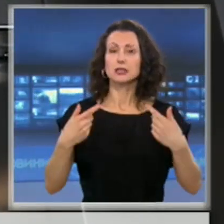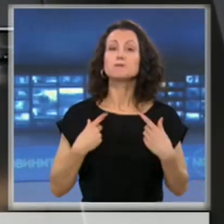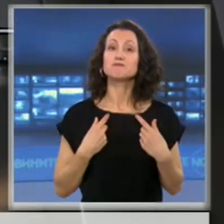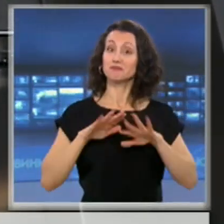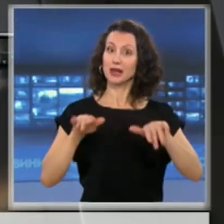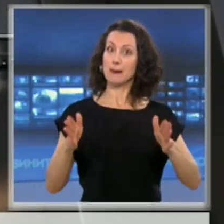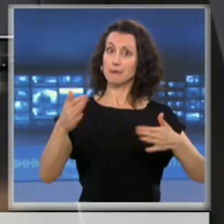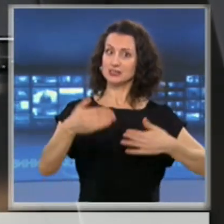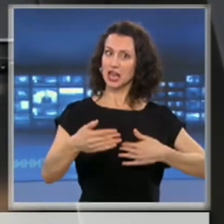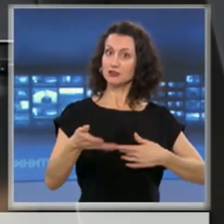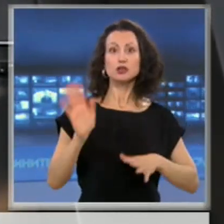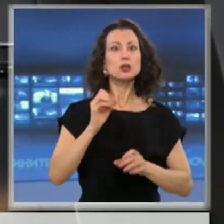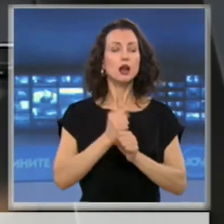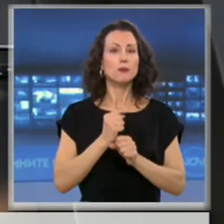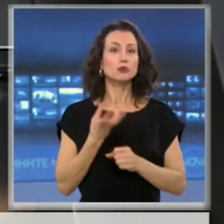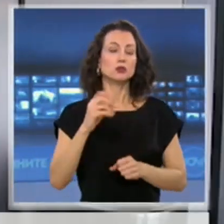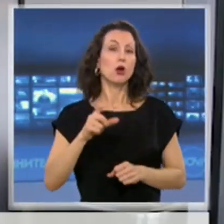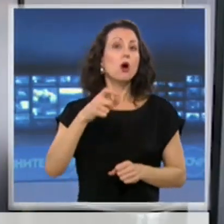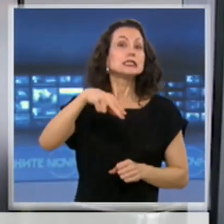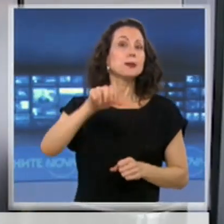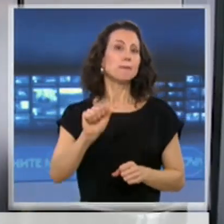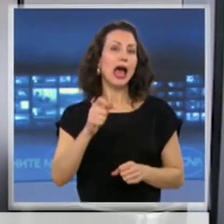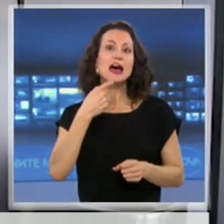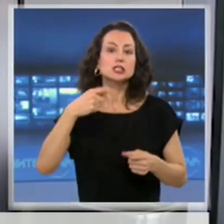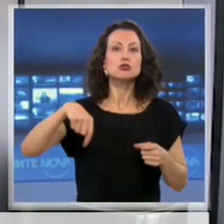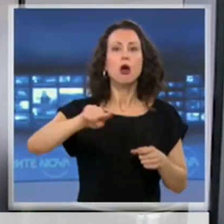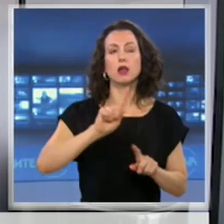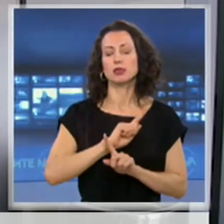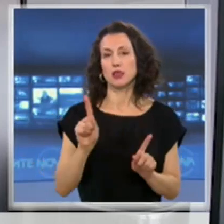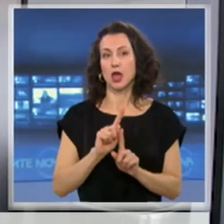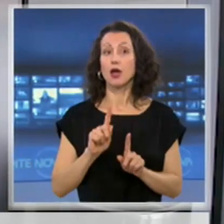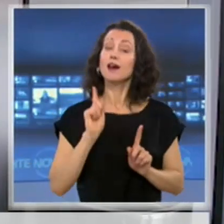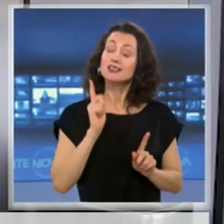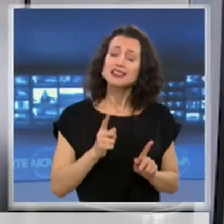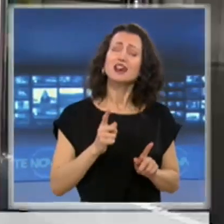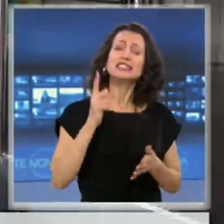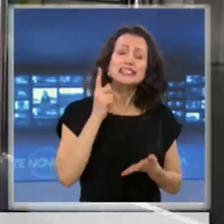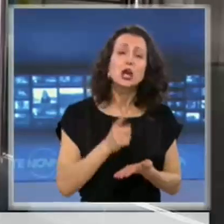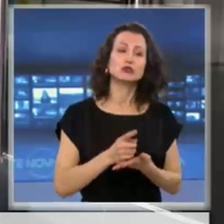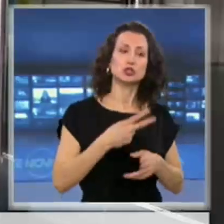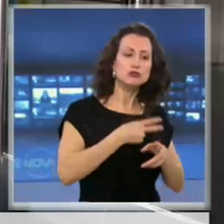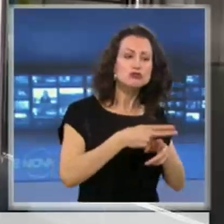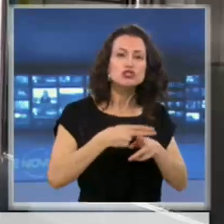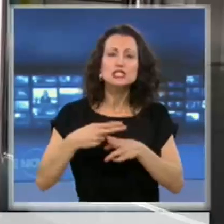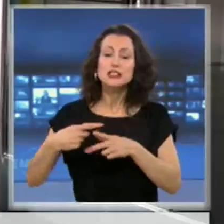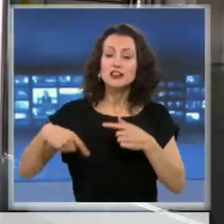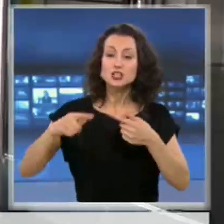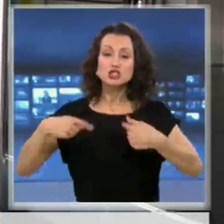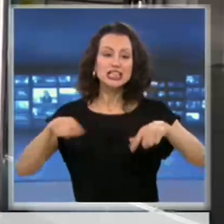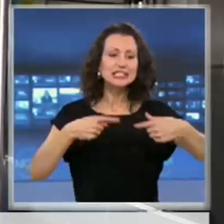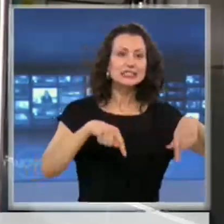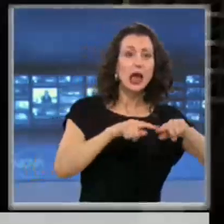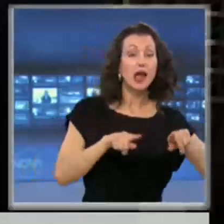работят, но не и спазоните. Честата дезинфекция на всички помещения също е задължителна. Местата за настаняване трябва да разполагат и